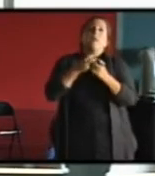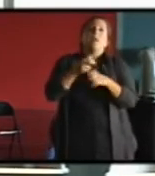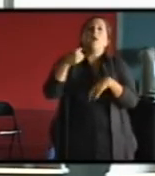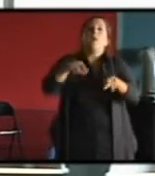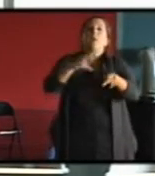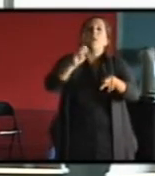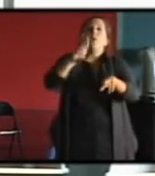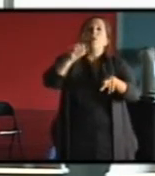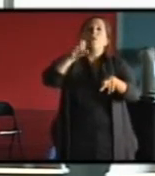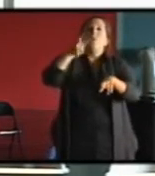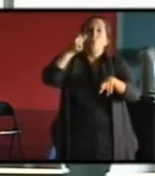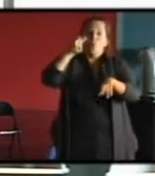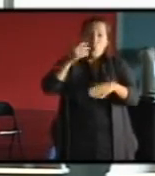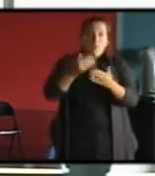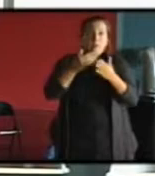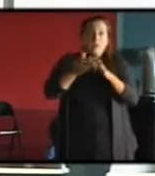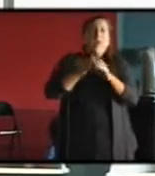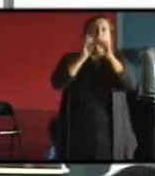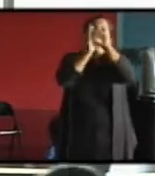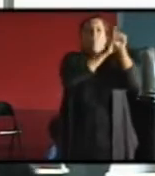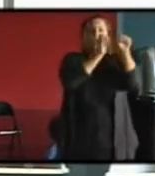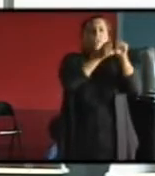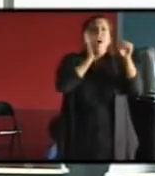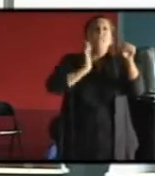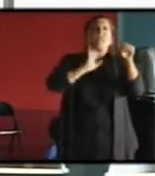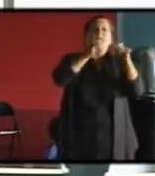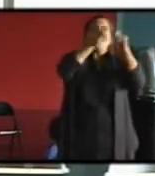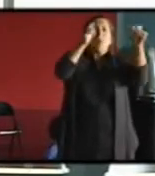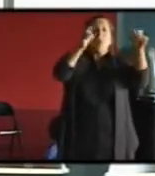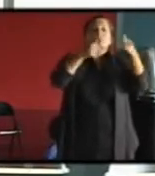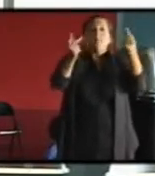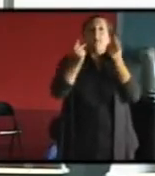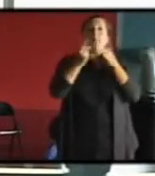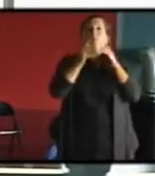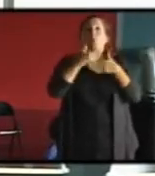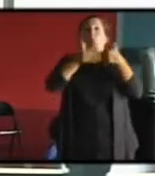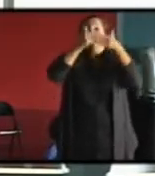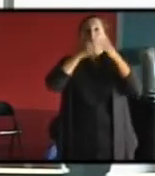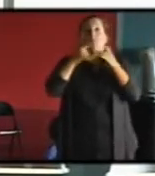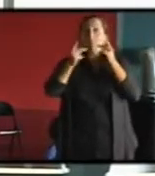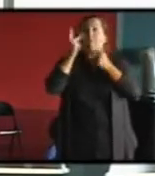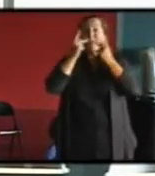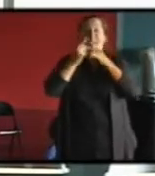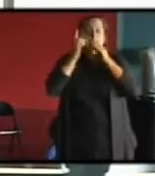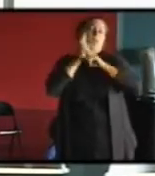même chose, on a un bâtiment avant ou à gauche, on a un permis de construire qui propose de faire un bâtiment très différent avec une isolation